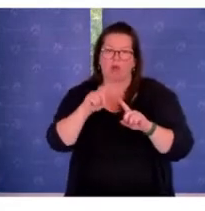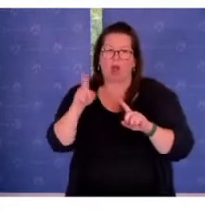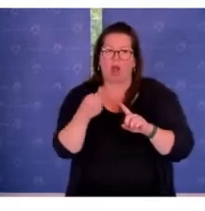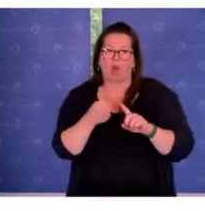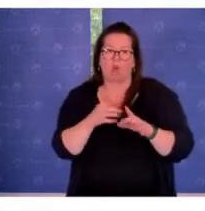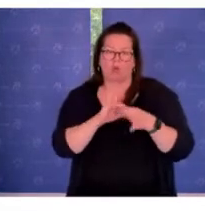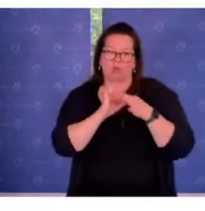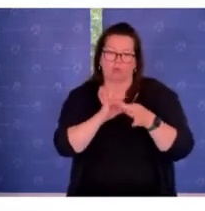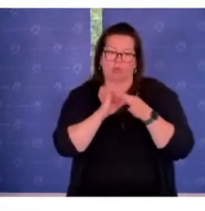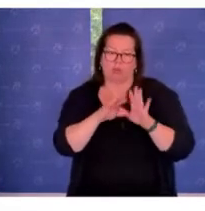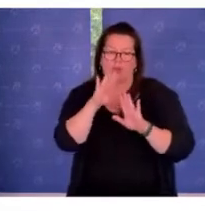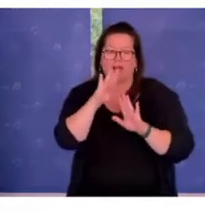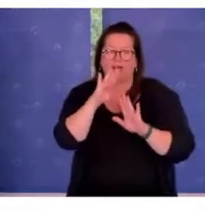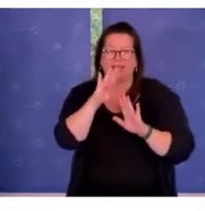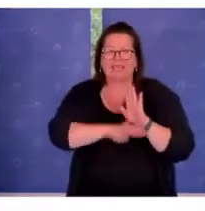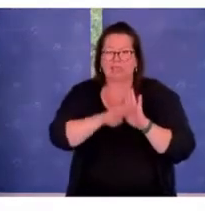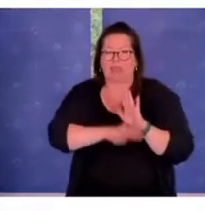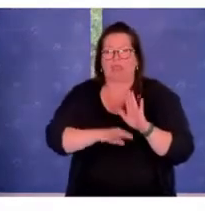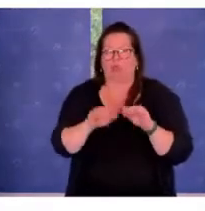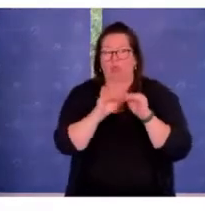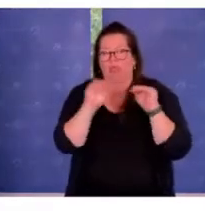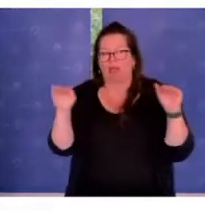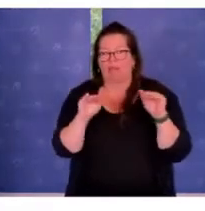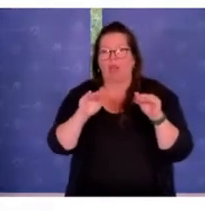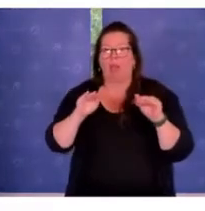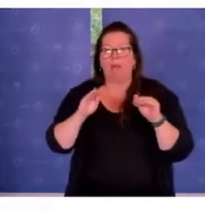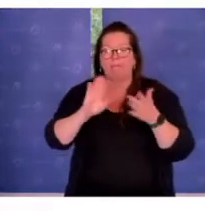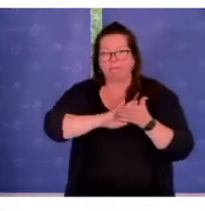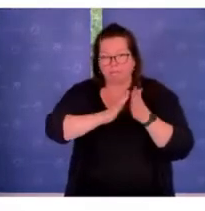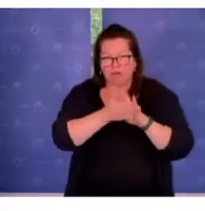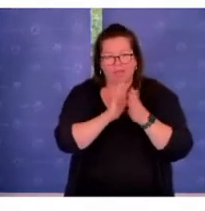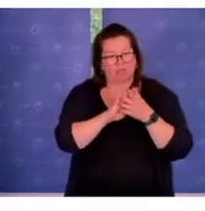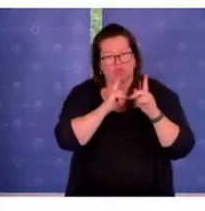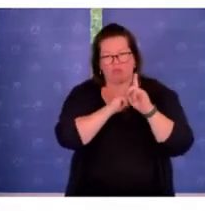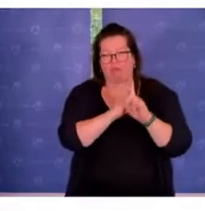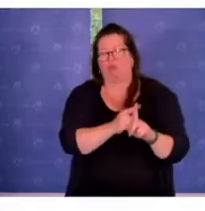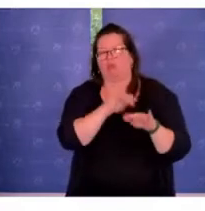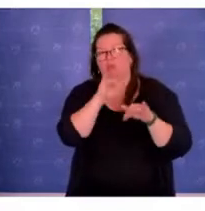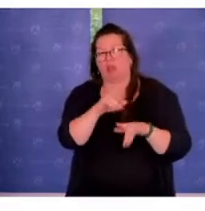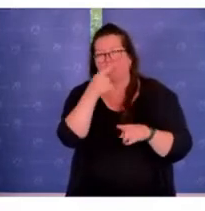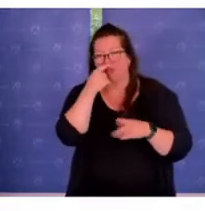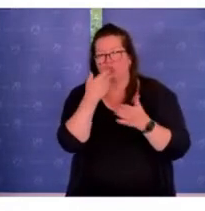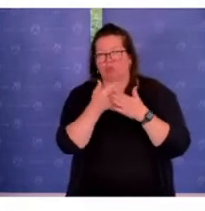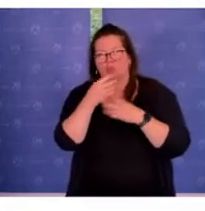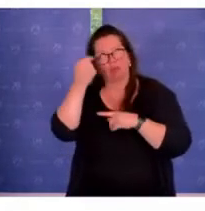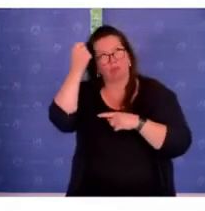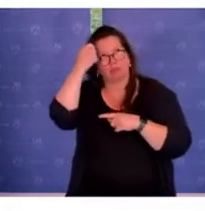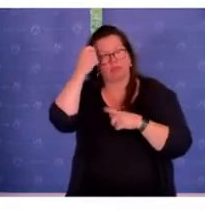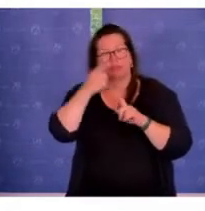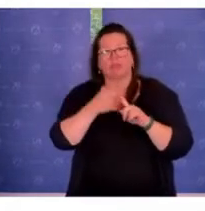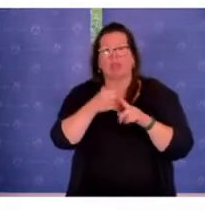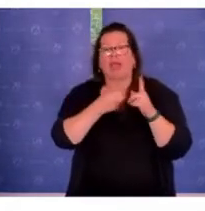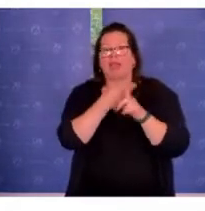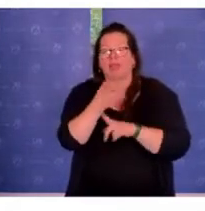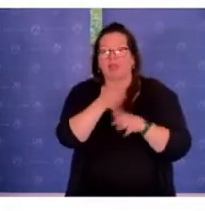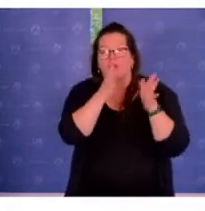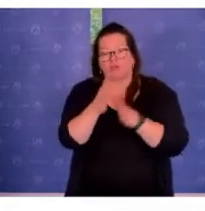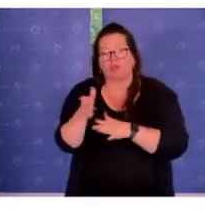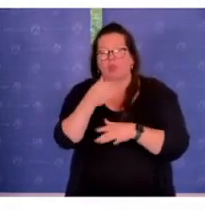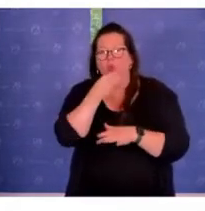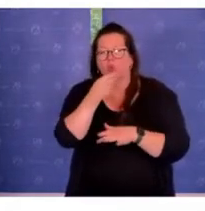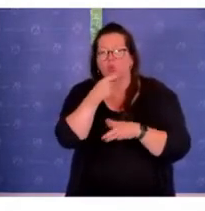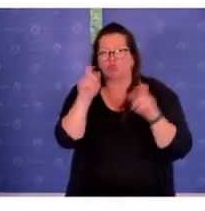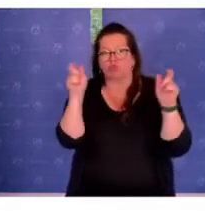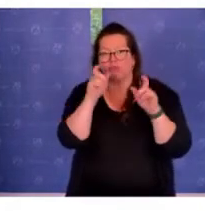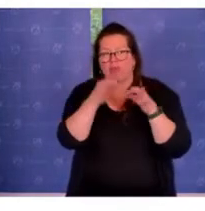auf Diskriminierungsebene ganz praktische Konsequenzen hat. Etwa wenn Sie daran denken, dass in manchen Fächern an jüdischen